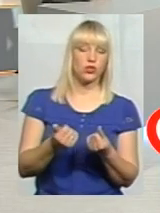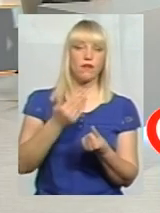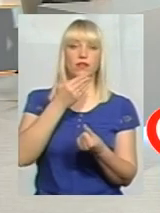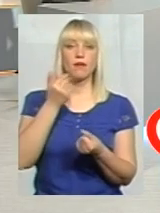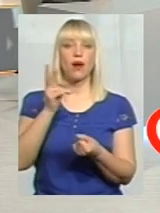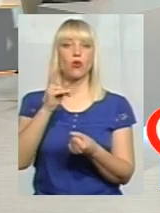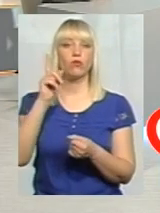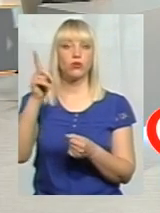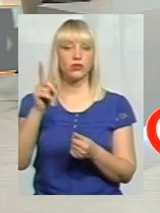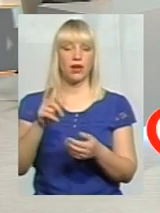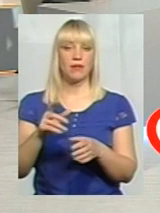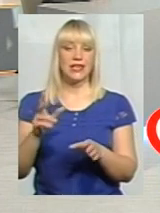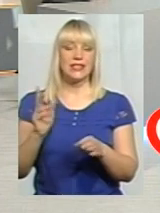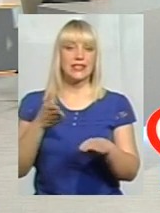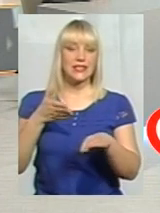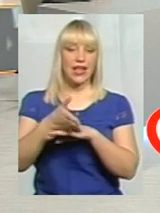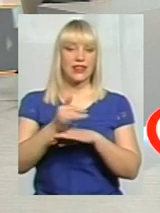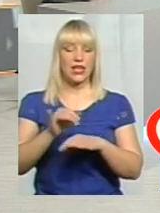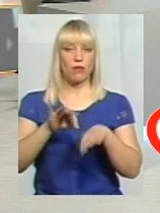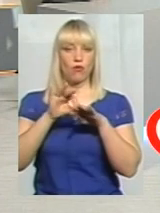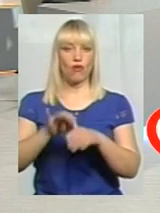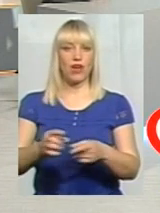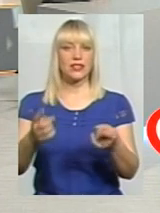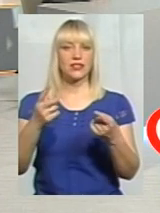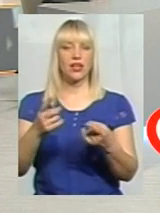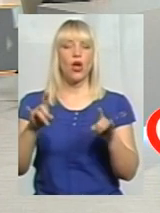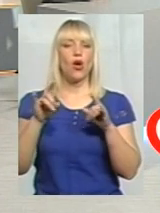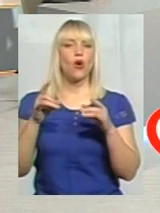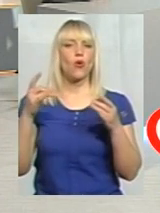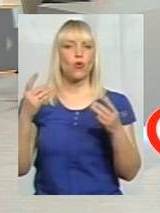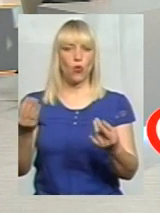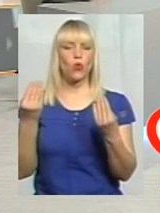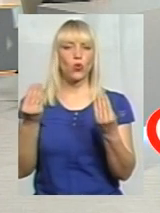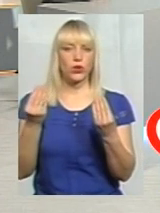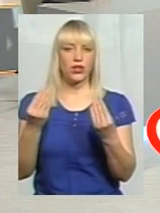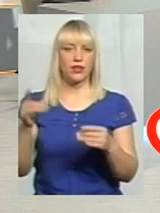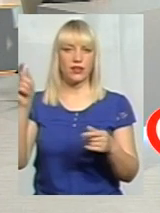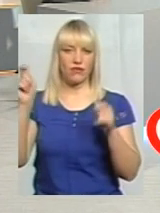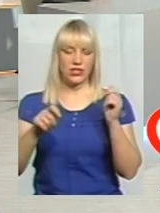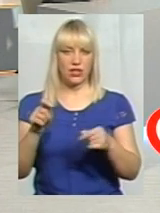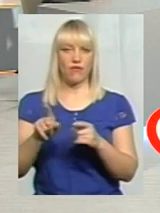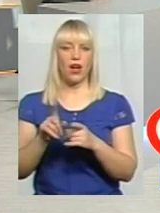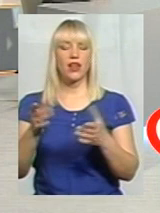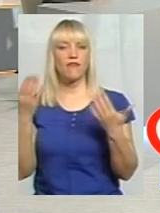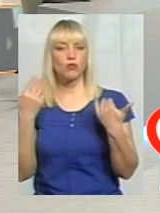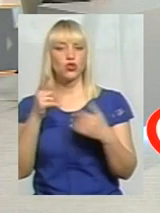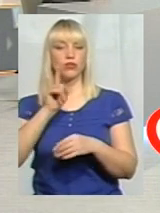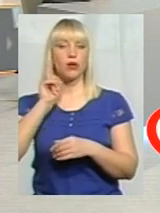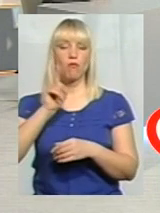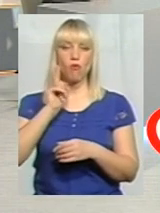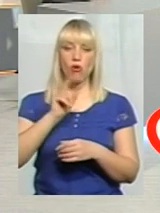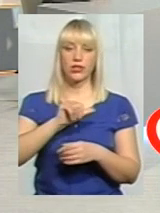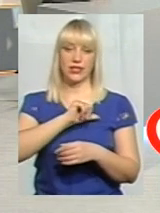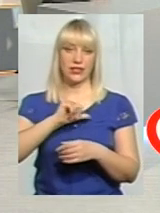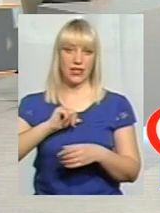зайти і провести крутий фестиваль. Значить, можливість і залучити кошти і круто відпочити молоді і самим жителям сіл